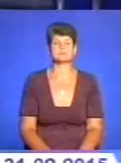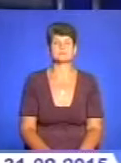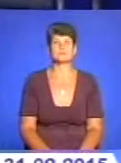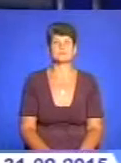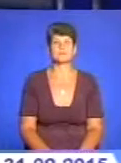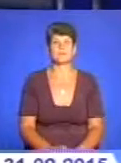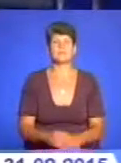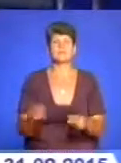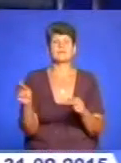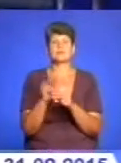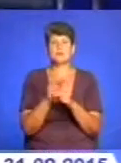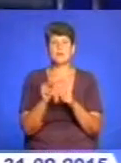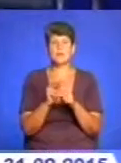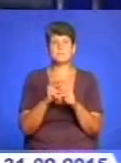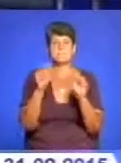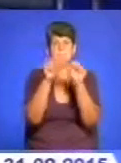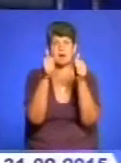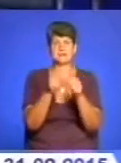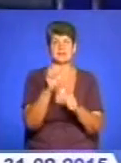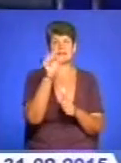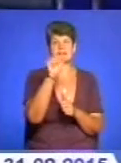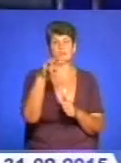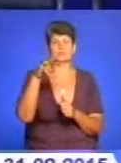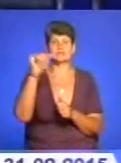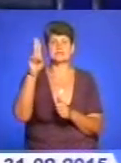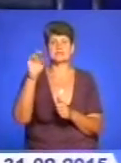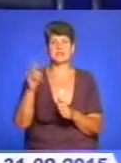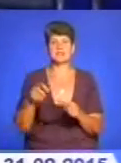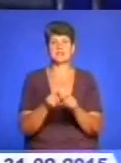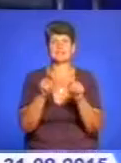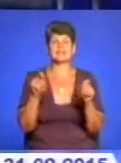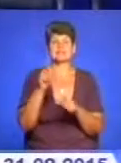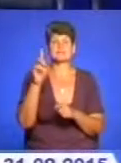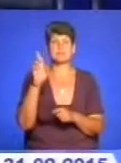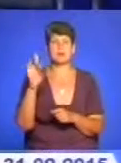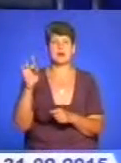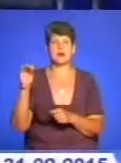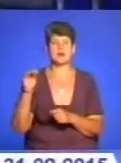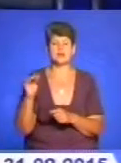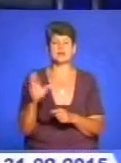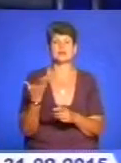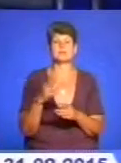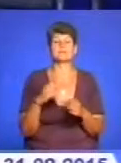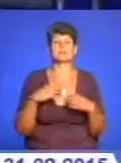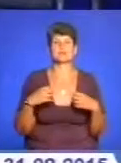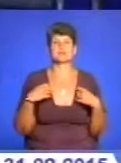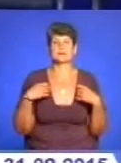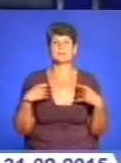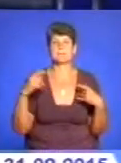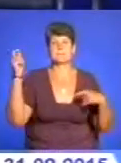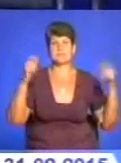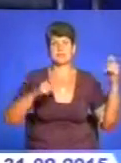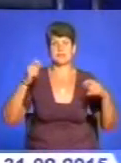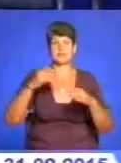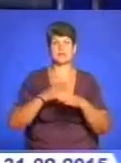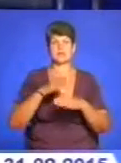Відреставрований пам'ятник Адаму Міцкевичу 19-го століття ручисто відкрили у Збаражі. У замковій парк, де відбулися урочистості, з'їхалися гості